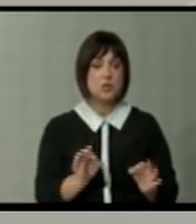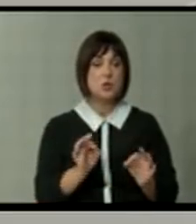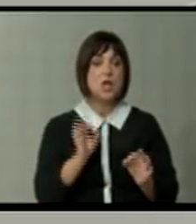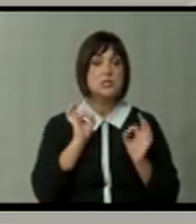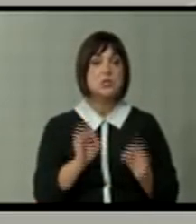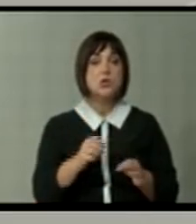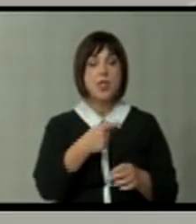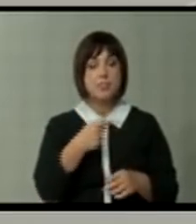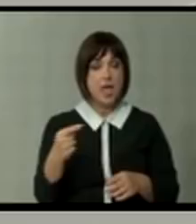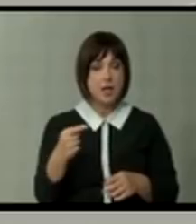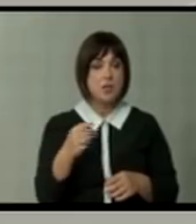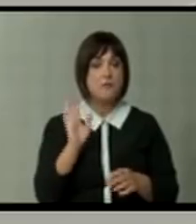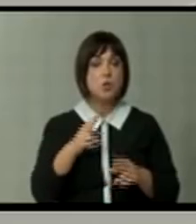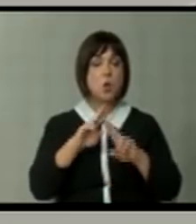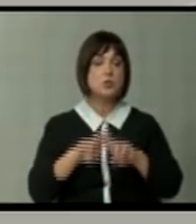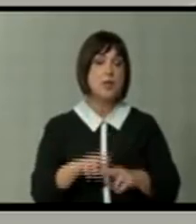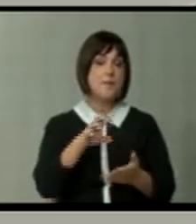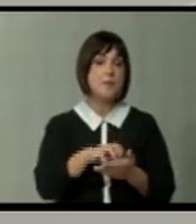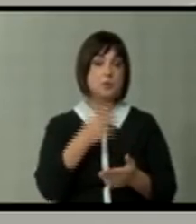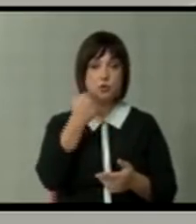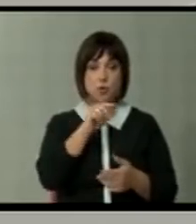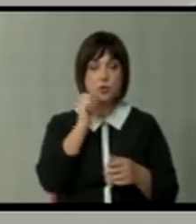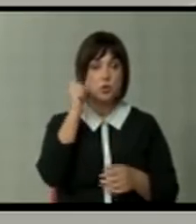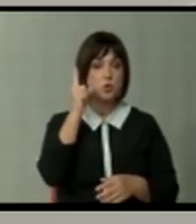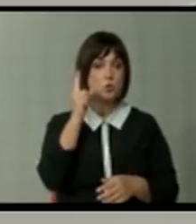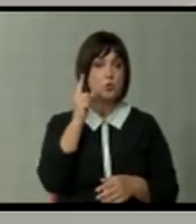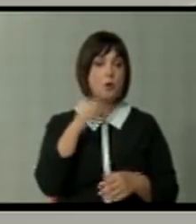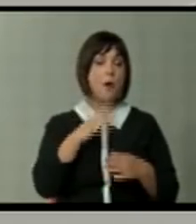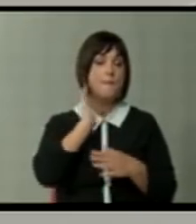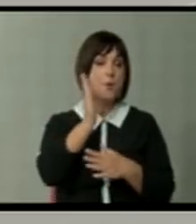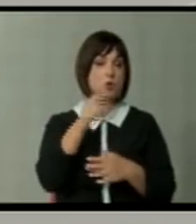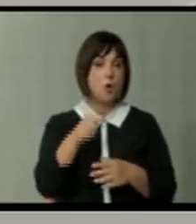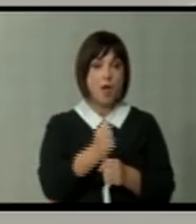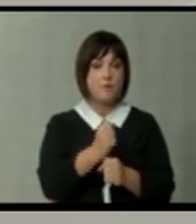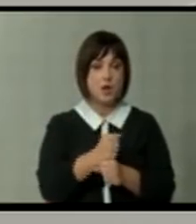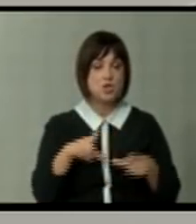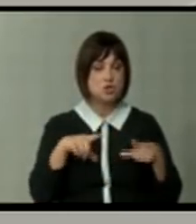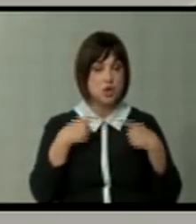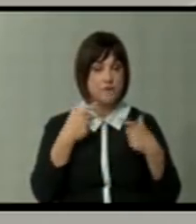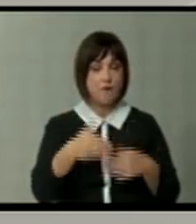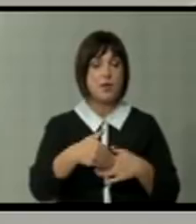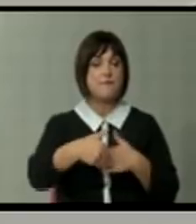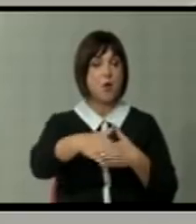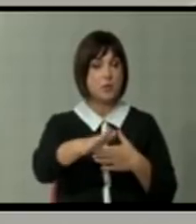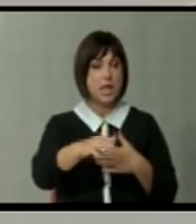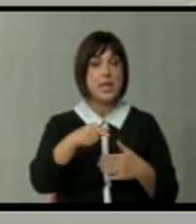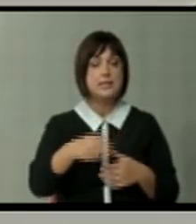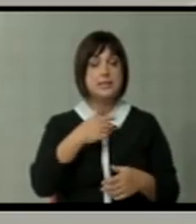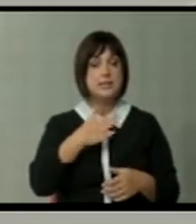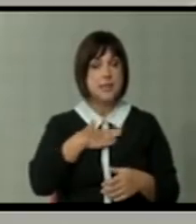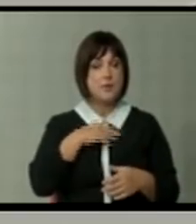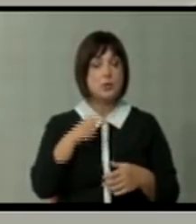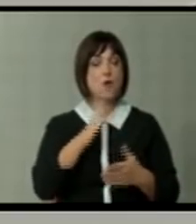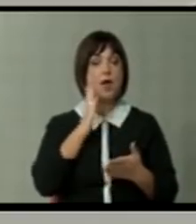сигурно е негативна. Меѓутоа да оставиме простор да видиме што би се случувало понатаму. Тој процес е жив, тој е во тек. И за мене,